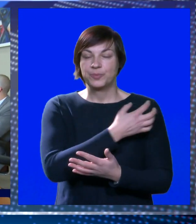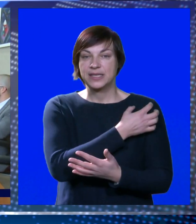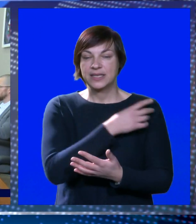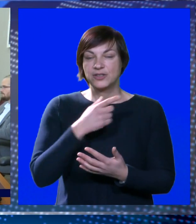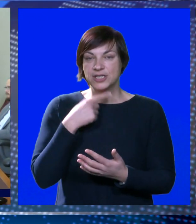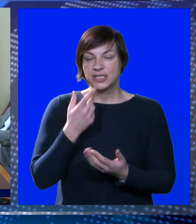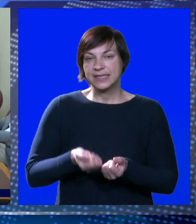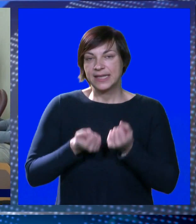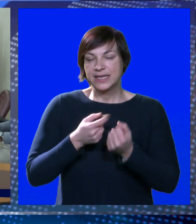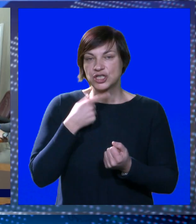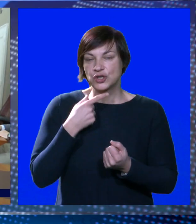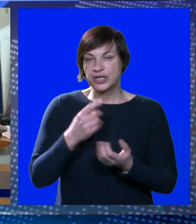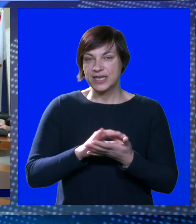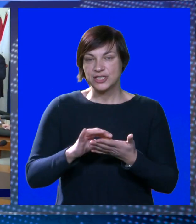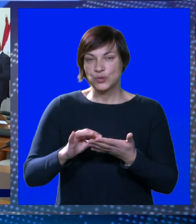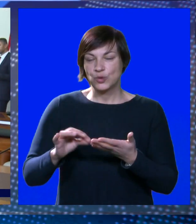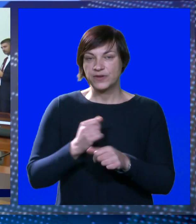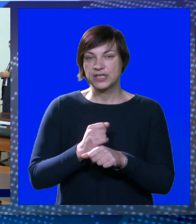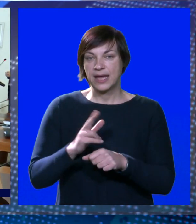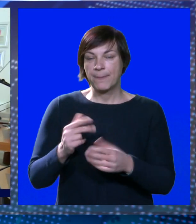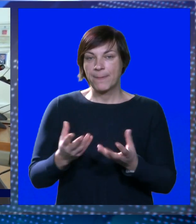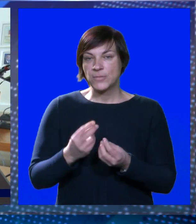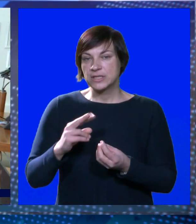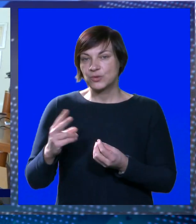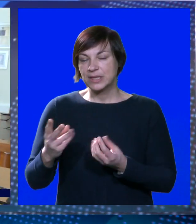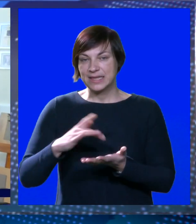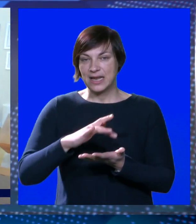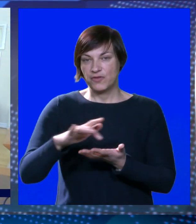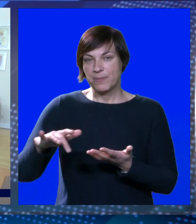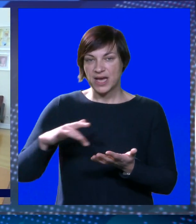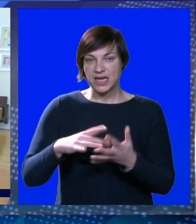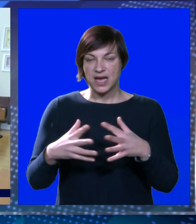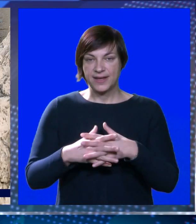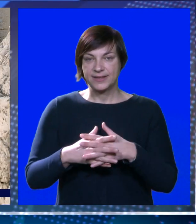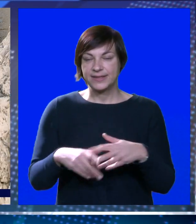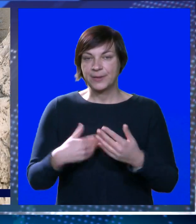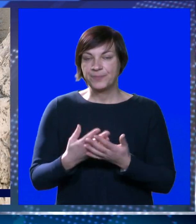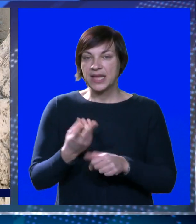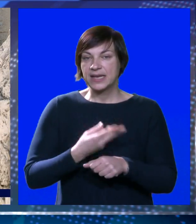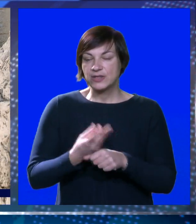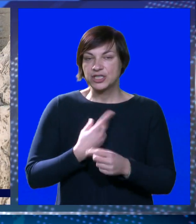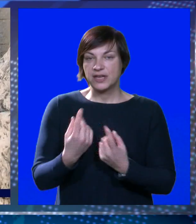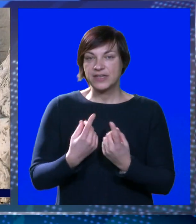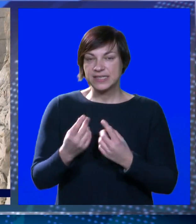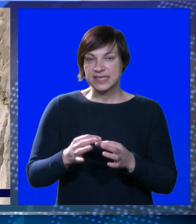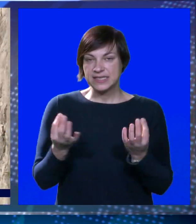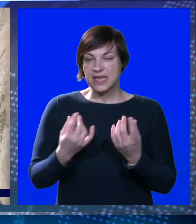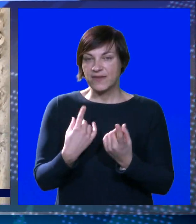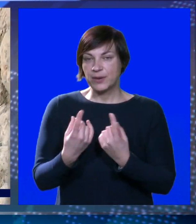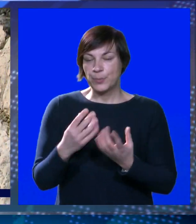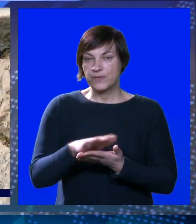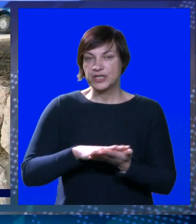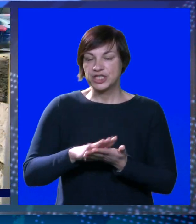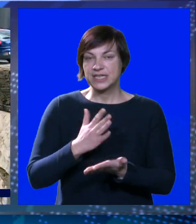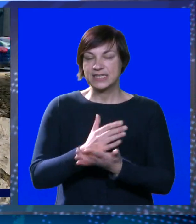gradonačelnik kaže, teško je reći jer ugovorni izvođač ima posla u drugim dijelovima grada. Inače na održavanje cesta i javnih prometnih